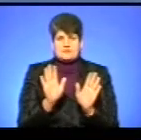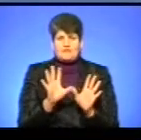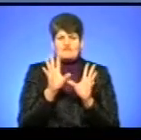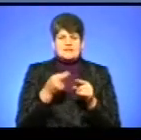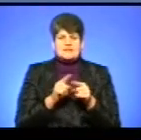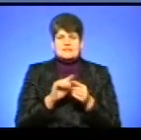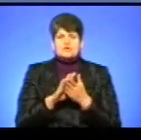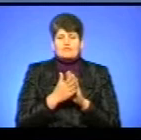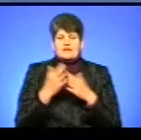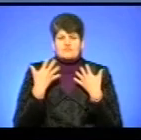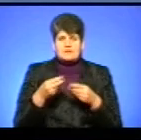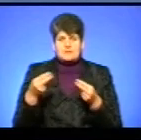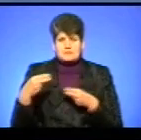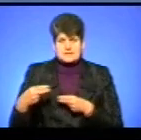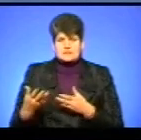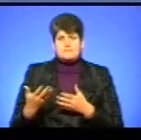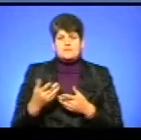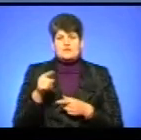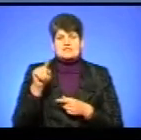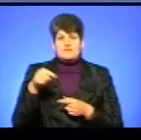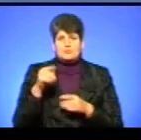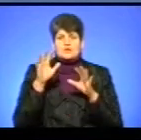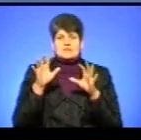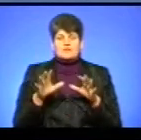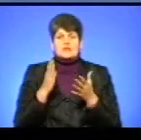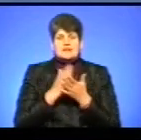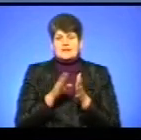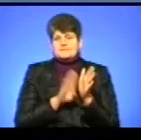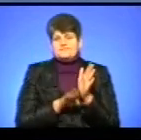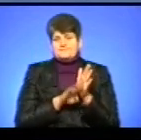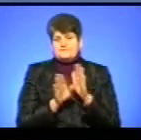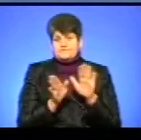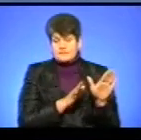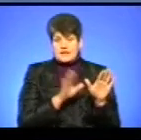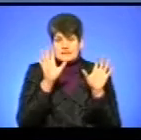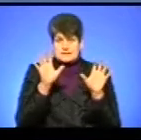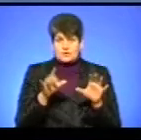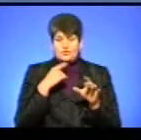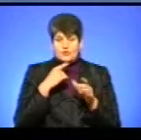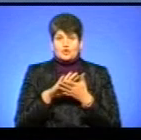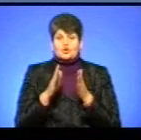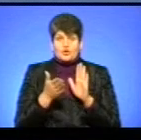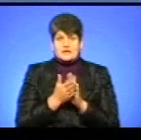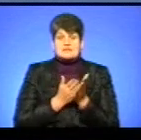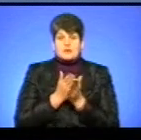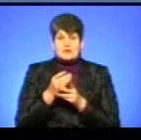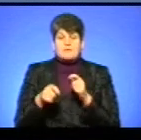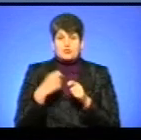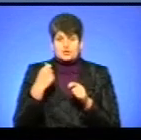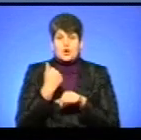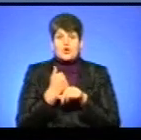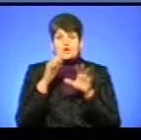ці договори, навіть які укладені, вони за вимогою закону є нікчемними, тому що закон говорить, договір, який спрямований на порушення